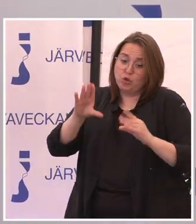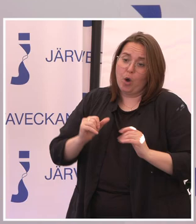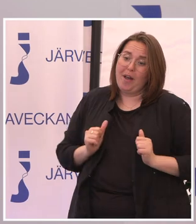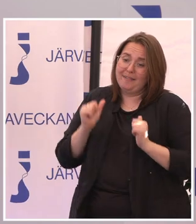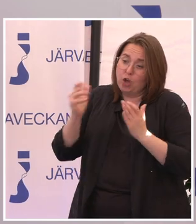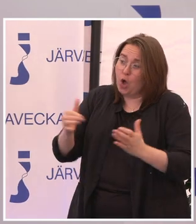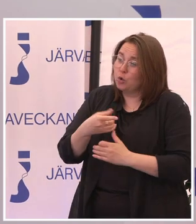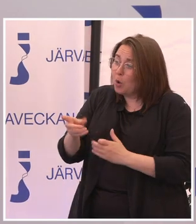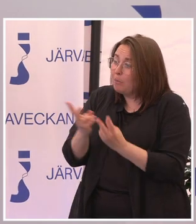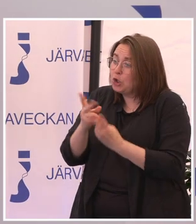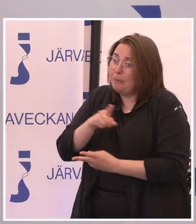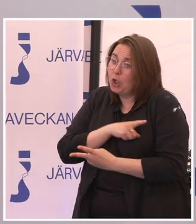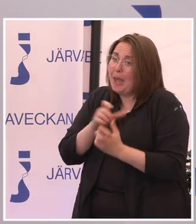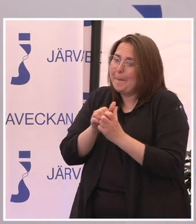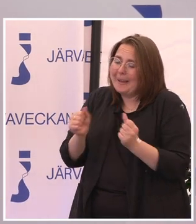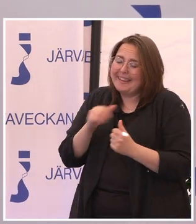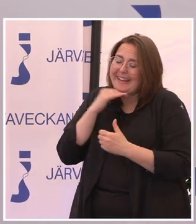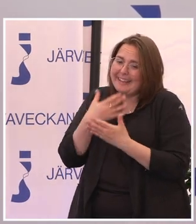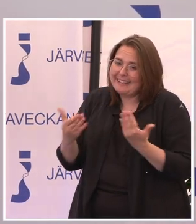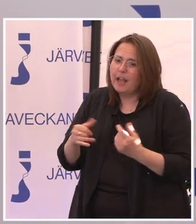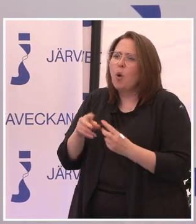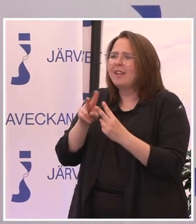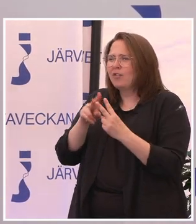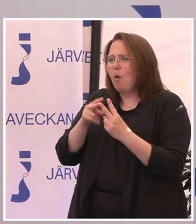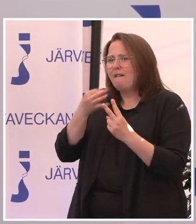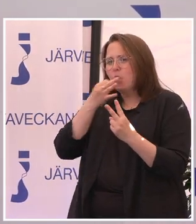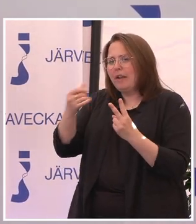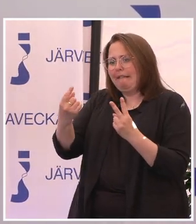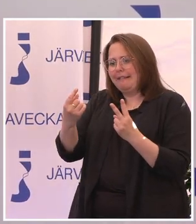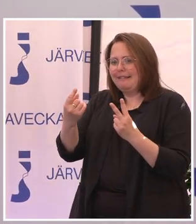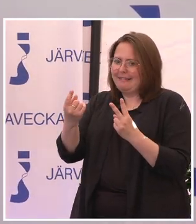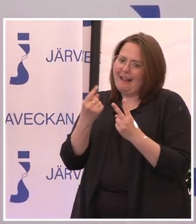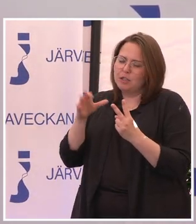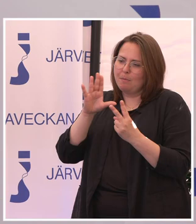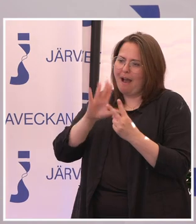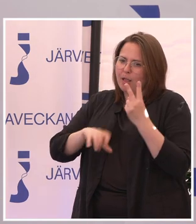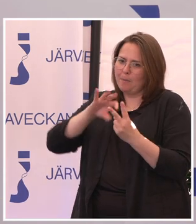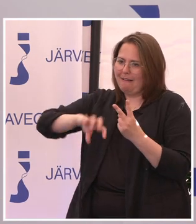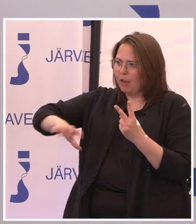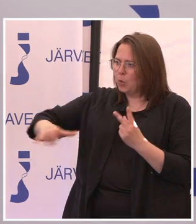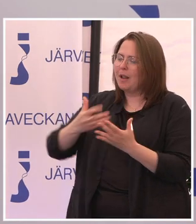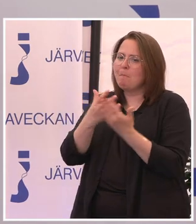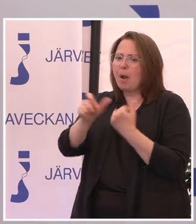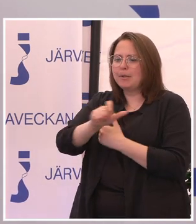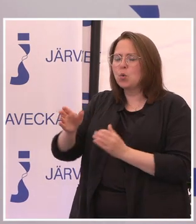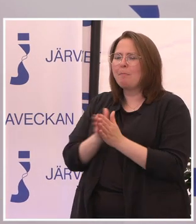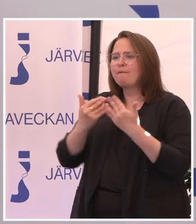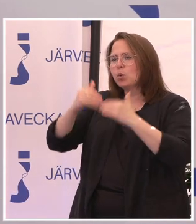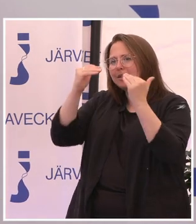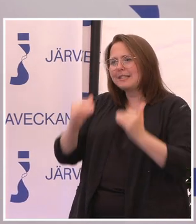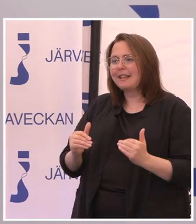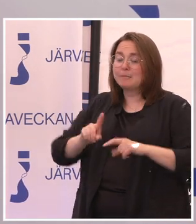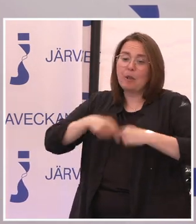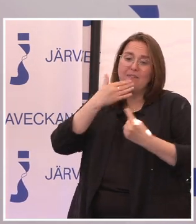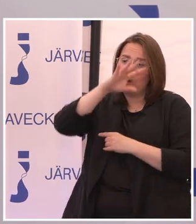och har betytt mycket. Sen är det två frågor till som vi har ju faktiskt med regionen att göra. Många personer med funktionsnedsättning av sett ålder